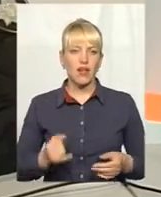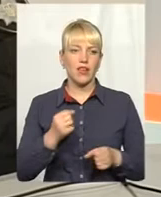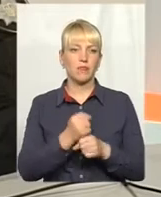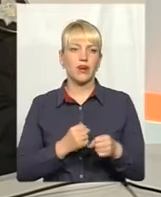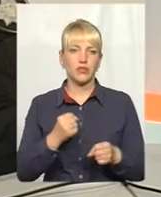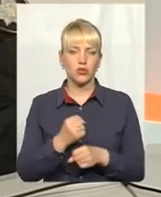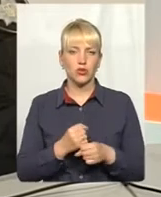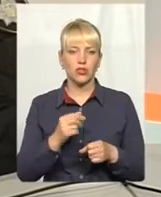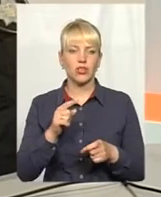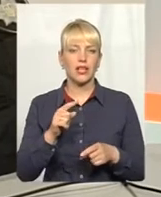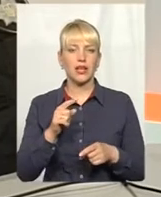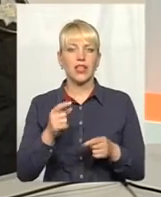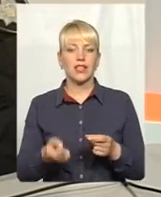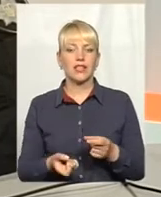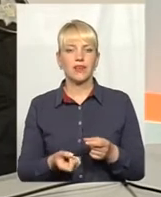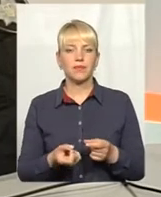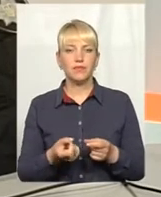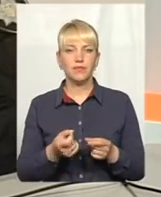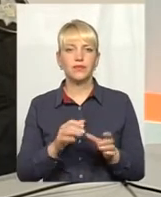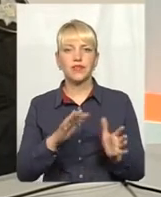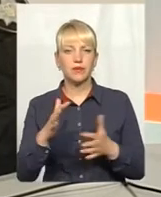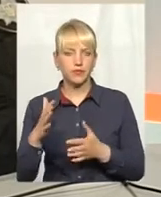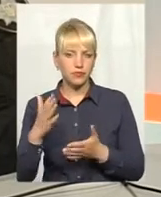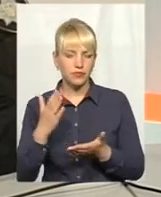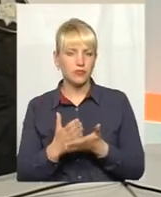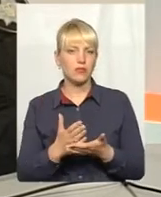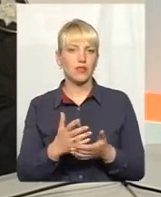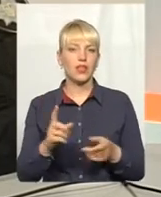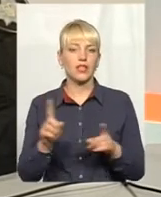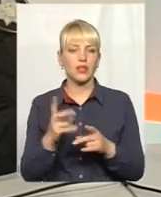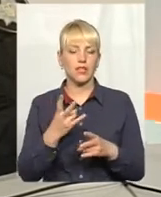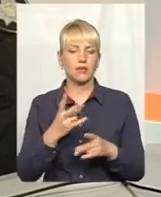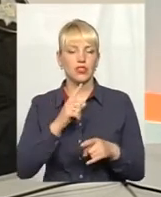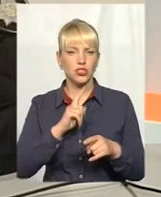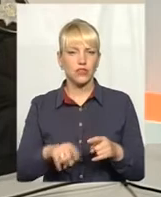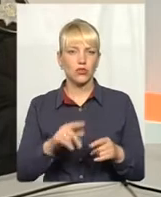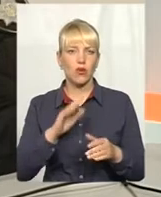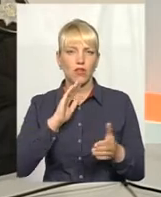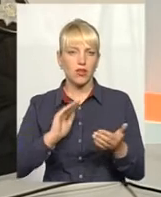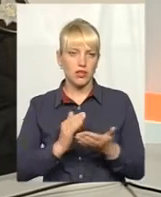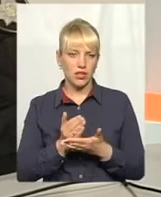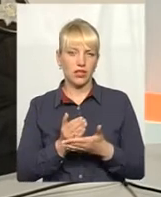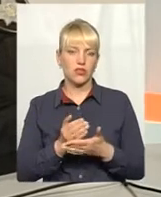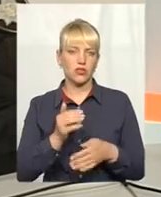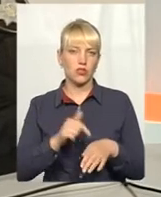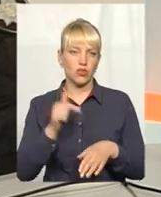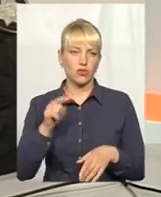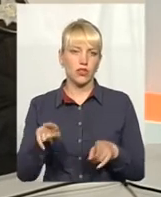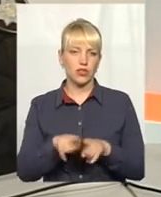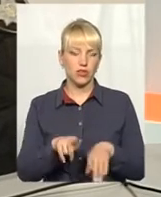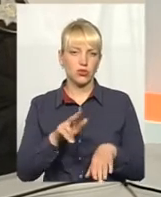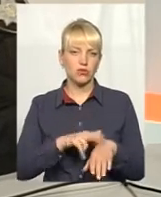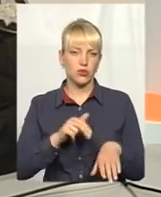і трапляються різні події, на які ми маємо дуже швидко і якісно реагувати. Також патрульні поліцейські